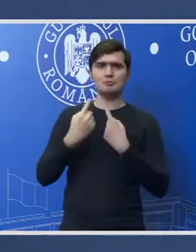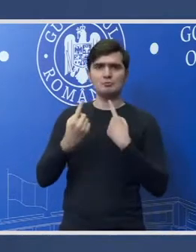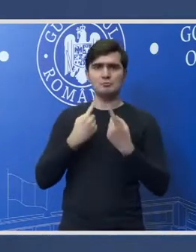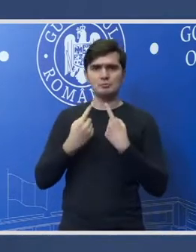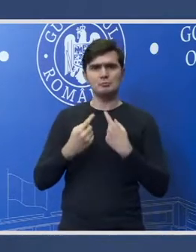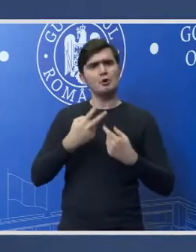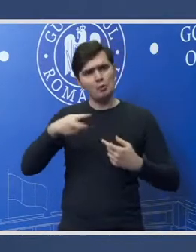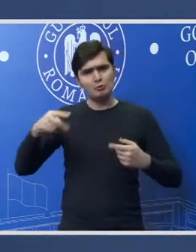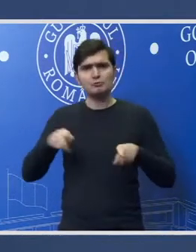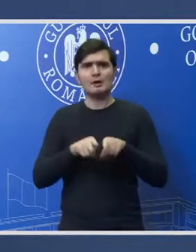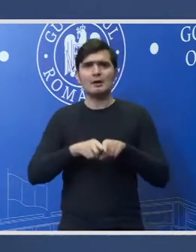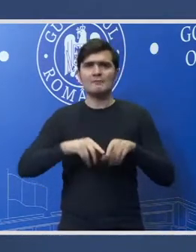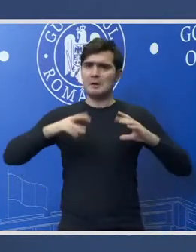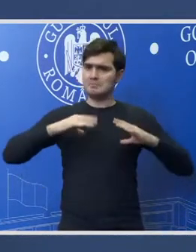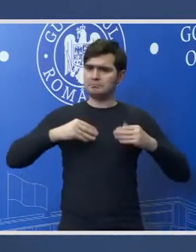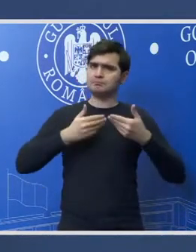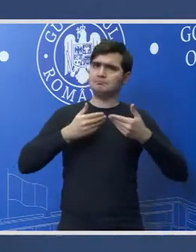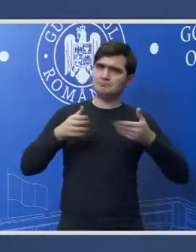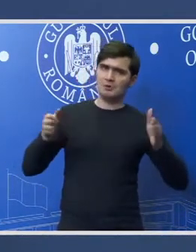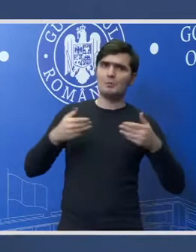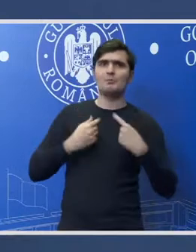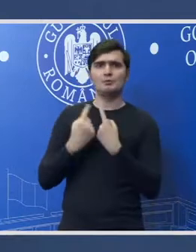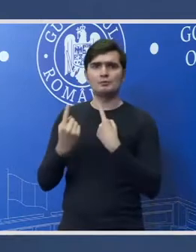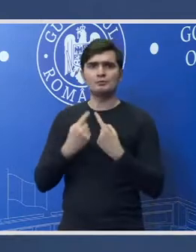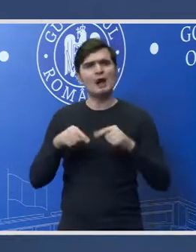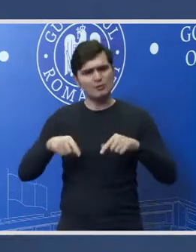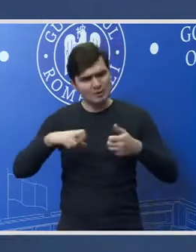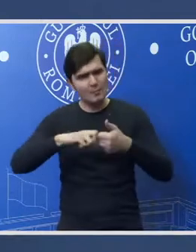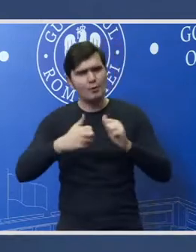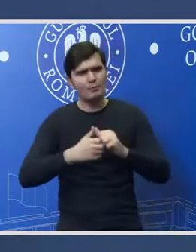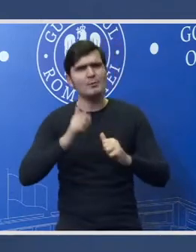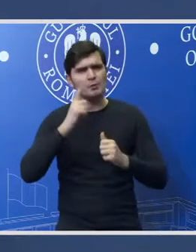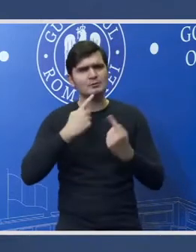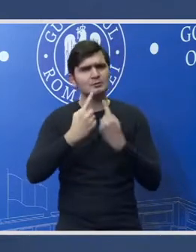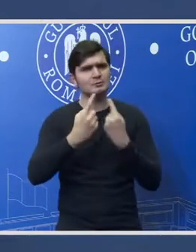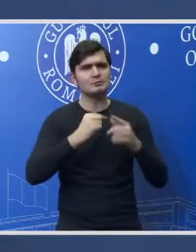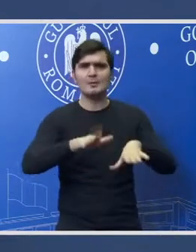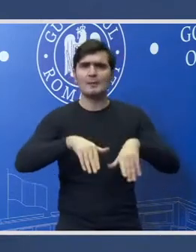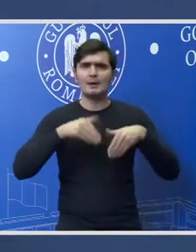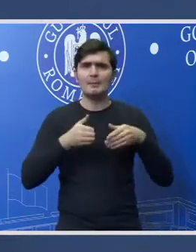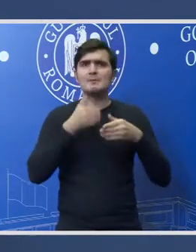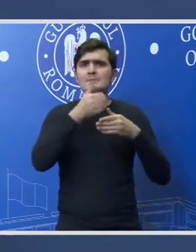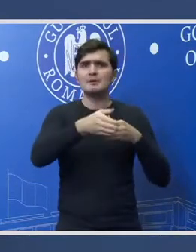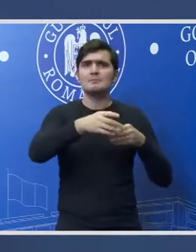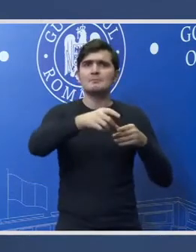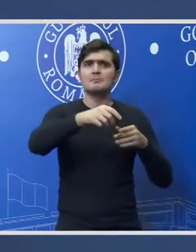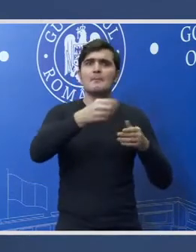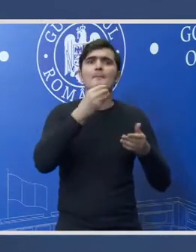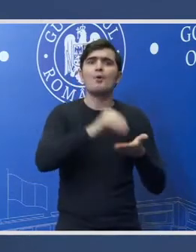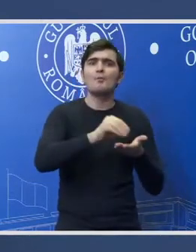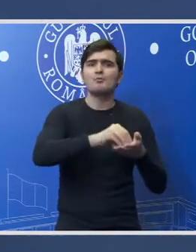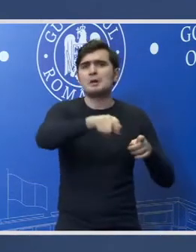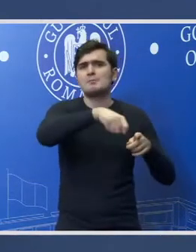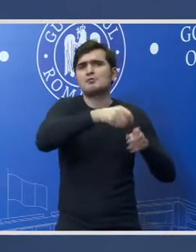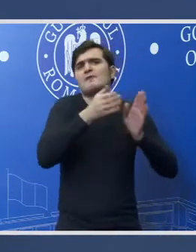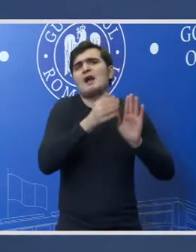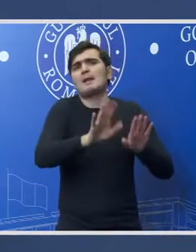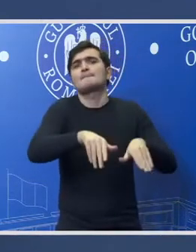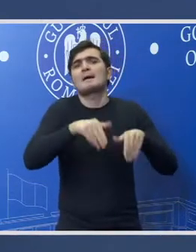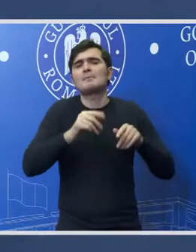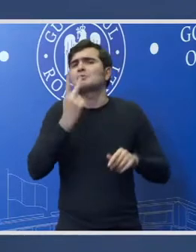continuare disponibil și desigur deja problema aceasta se va discuta în Parlament prin amendamente vom vedea care